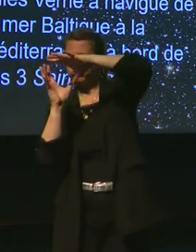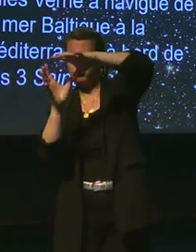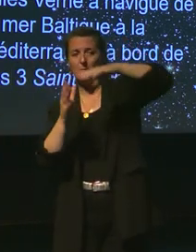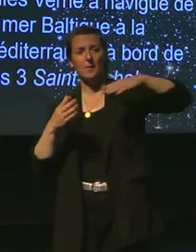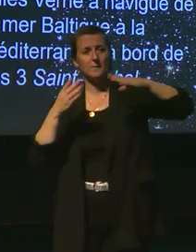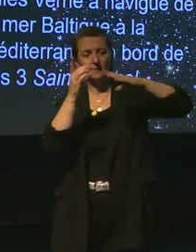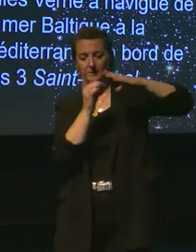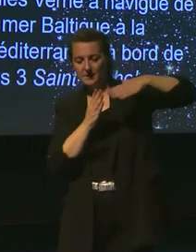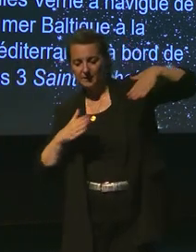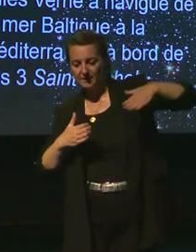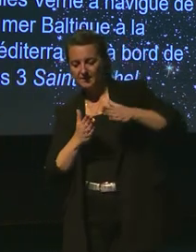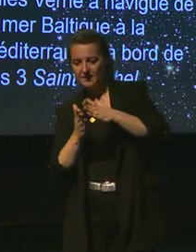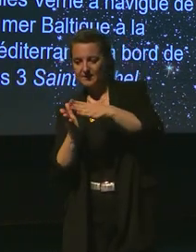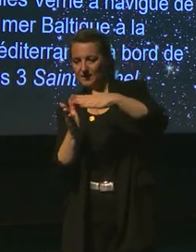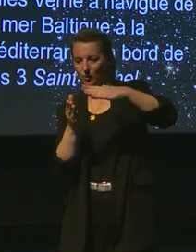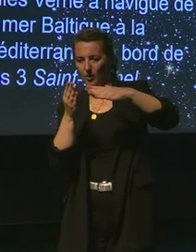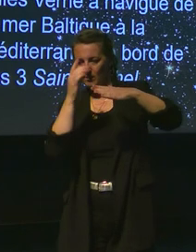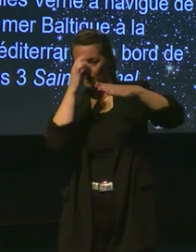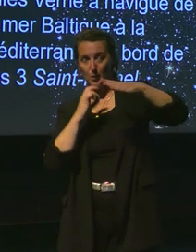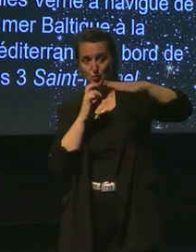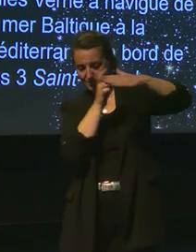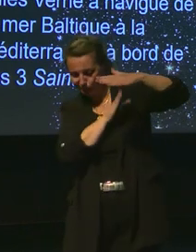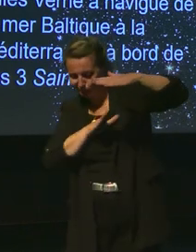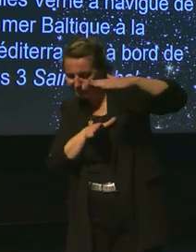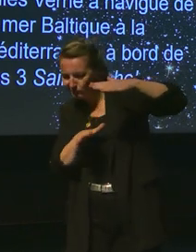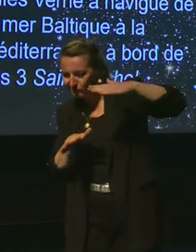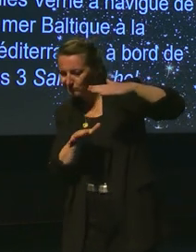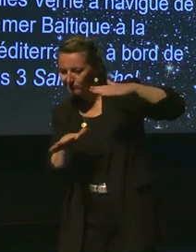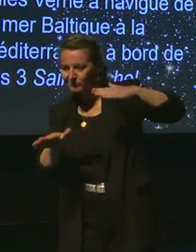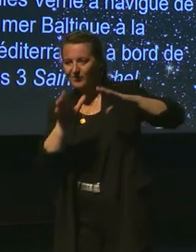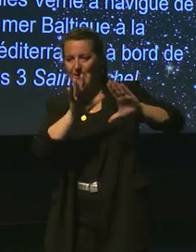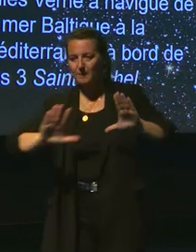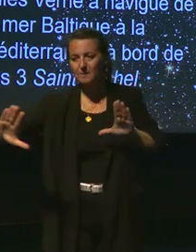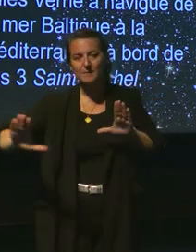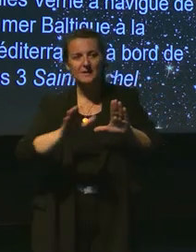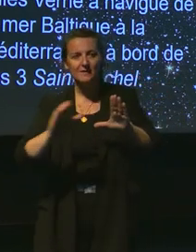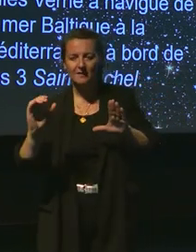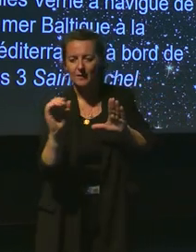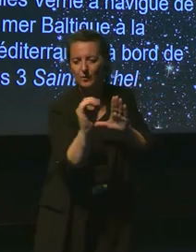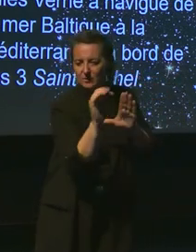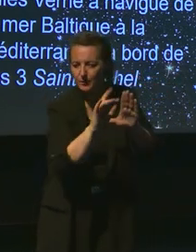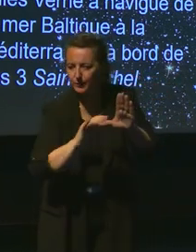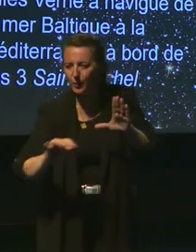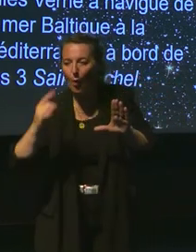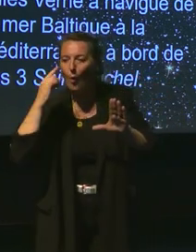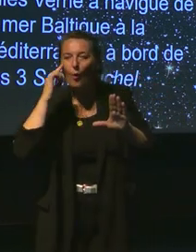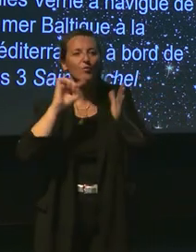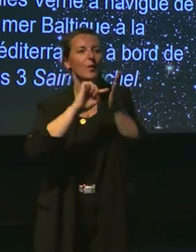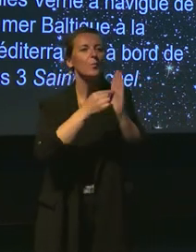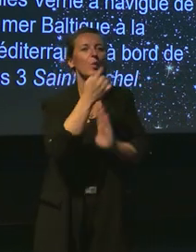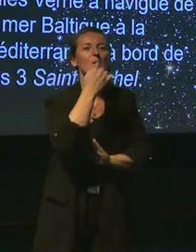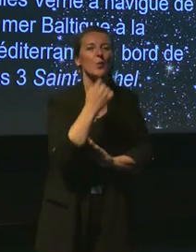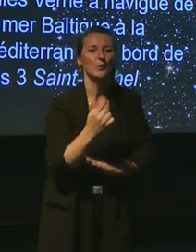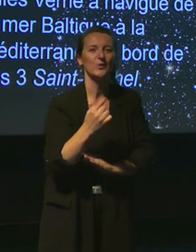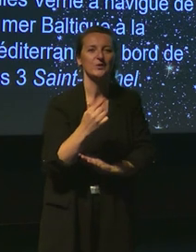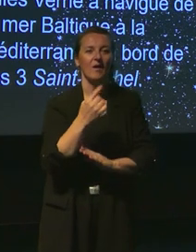pour visiter la Méditerranée occidentale, il voyait tous les coins rouges par les escales qu'il appelait, dont il parle, bien sûr, Nantes et